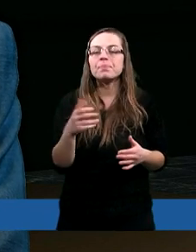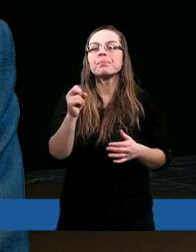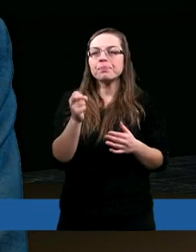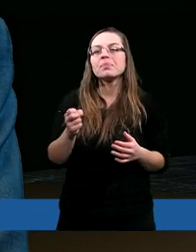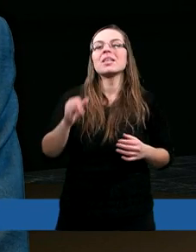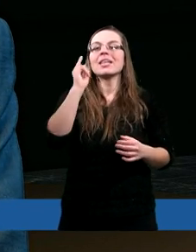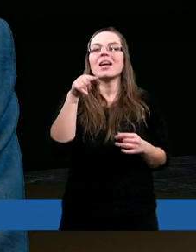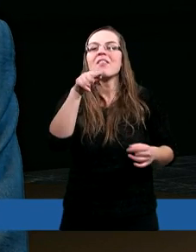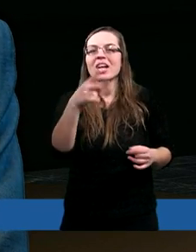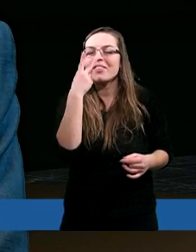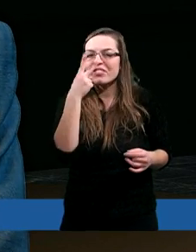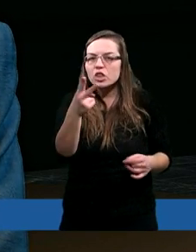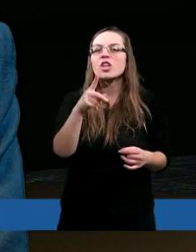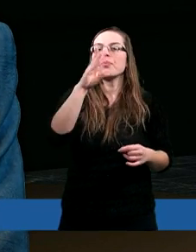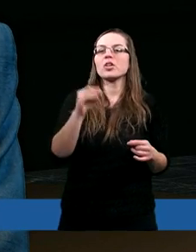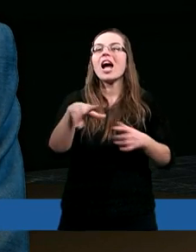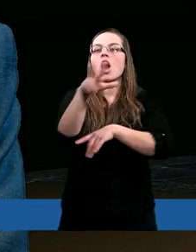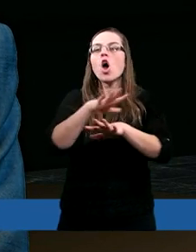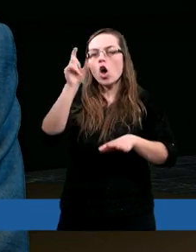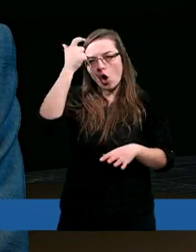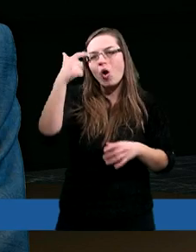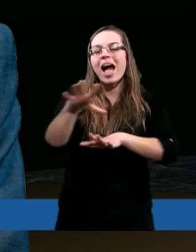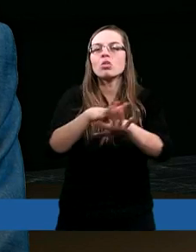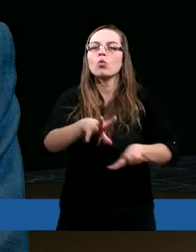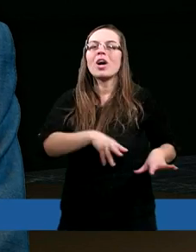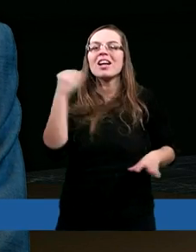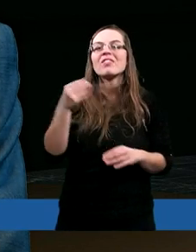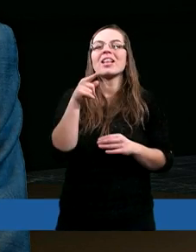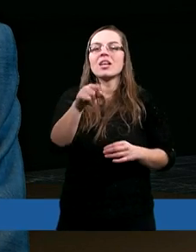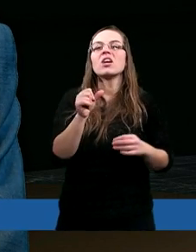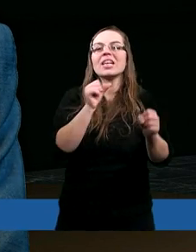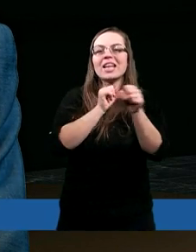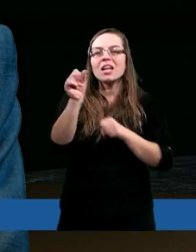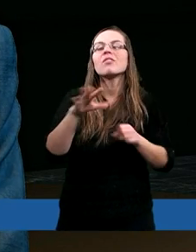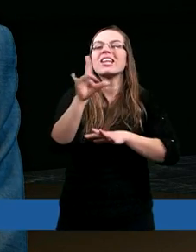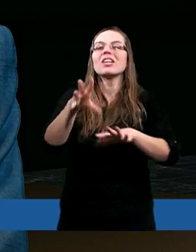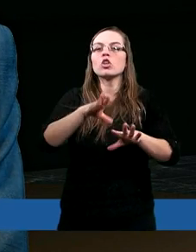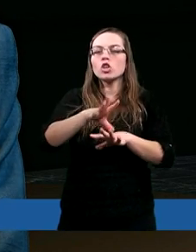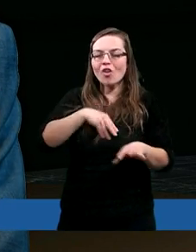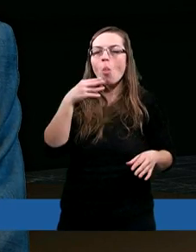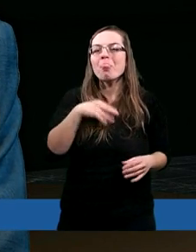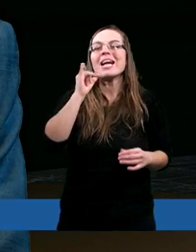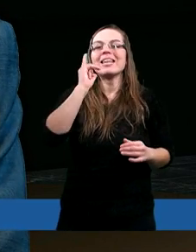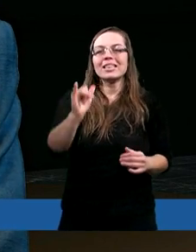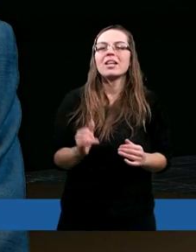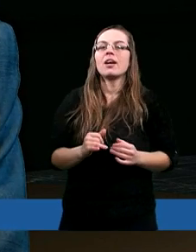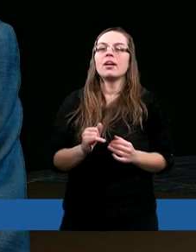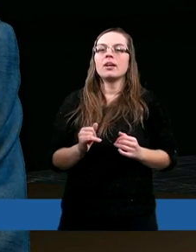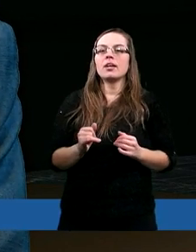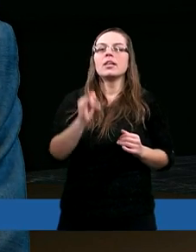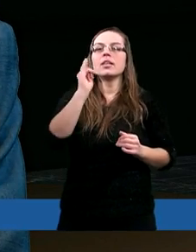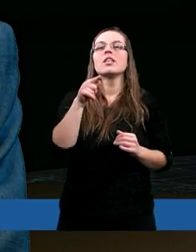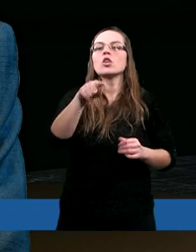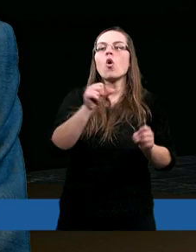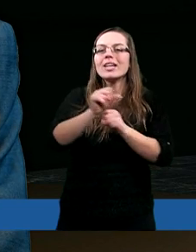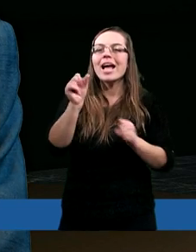Czyli tutaj widzimy, że rola Ducha Świętego akurat w kwestii świątyni, czyli to jest